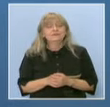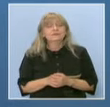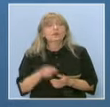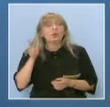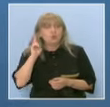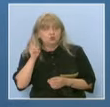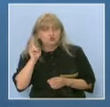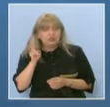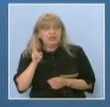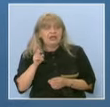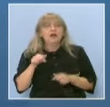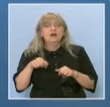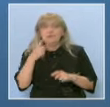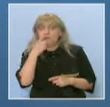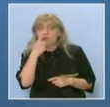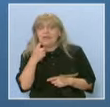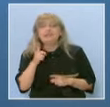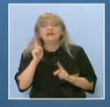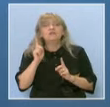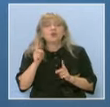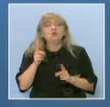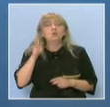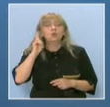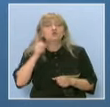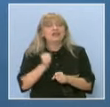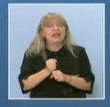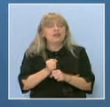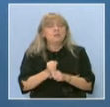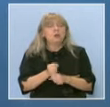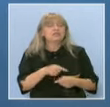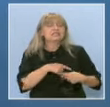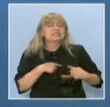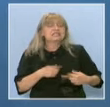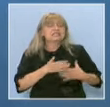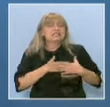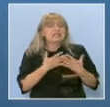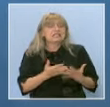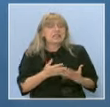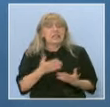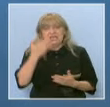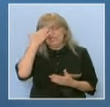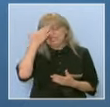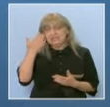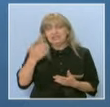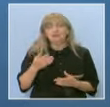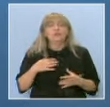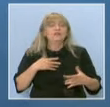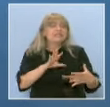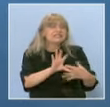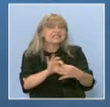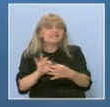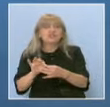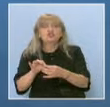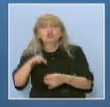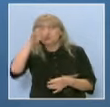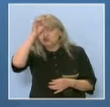учителя. В момента, в който учителя работи с сърце и работи с... Искрено искайки да се свържи с ученика,